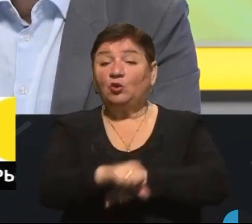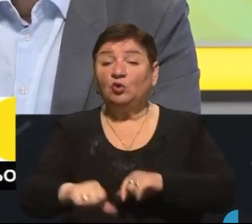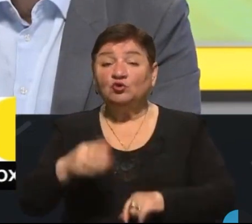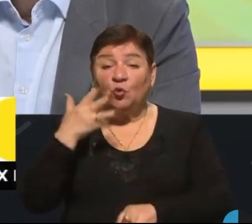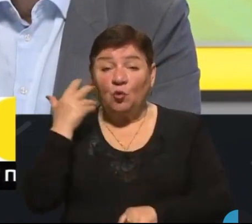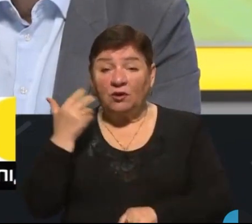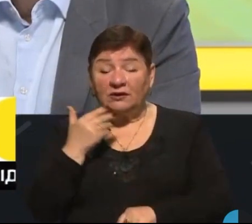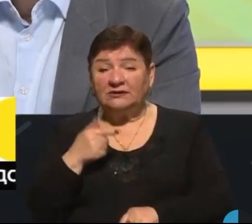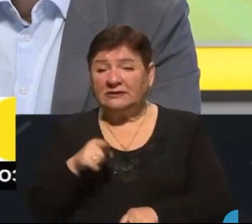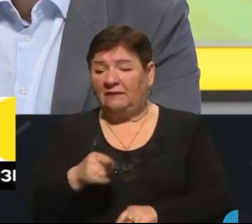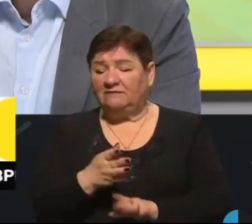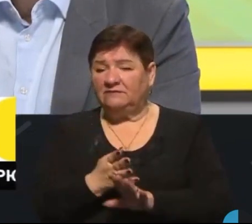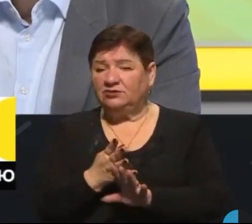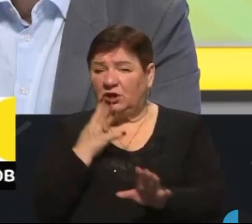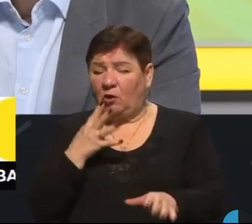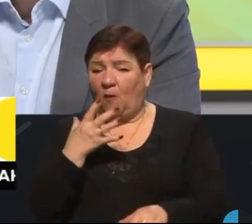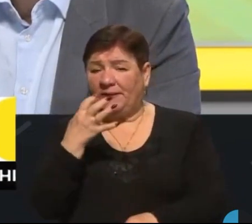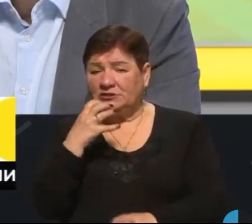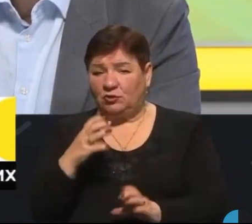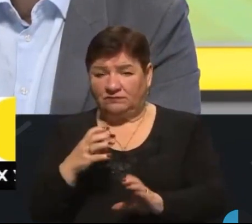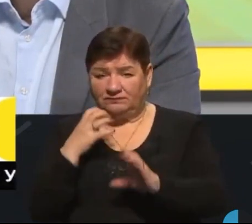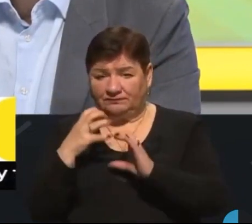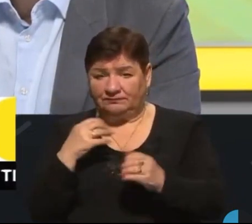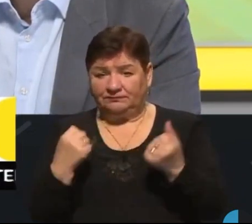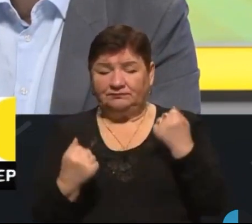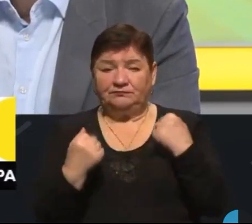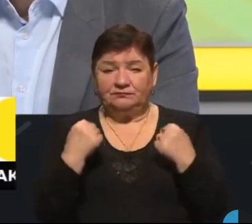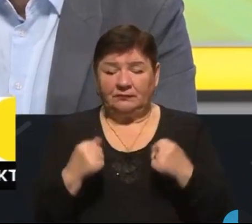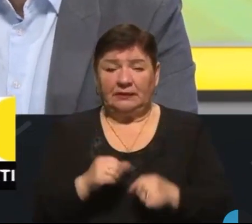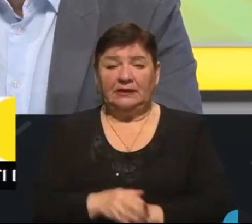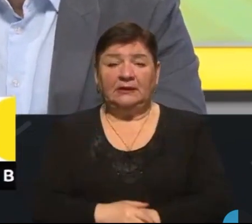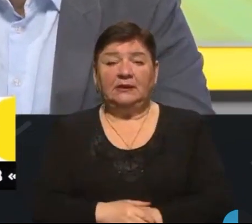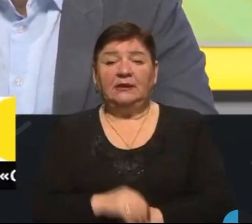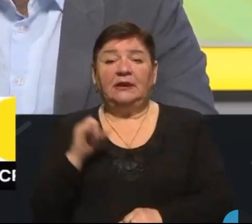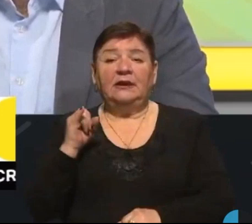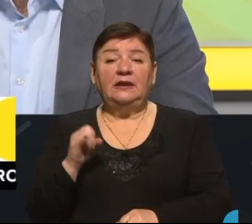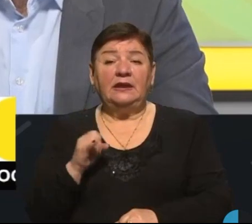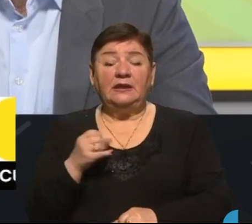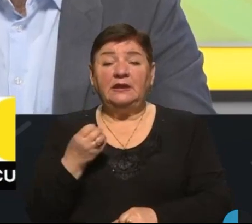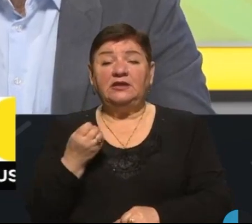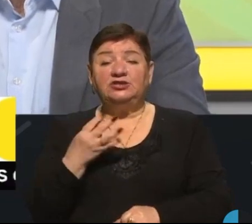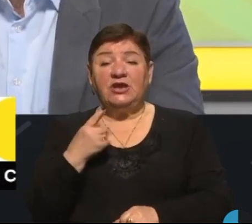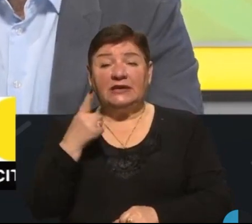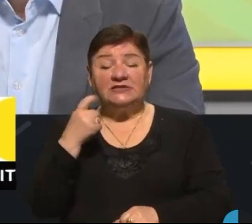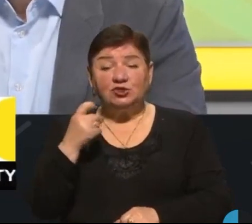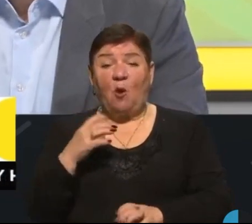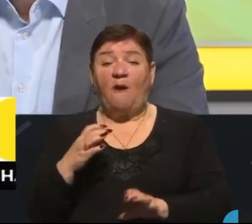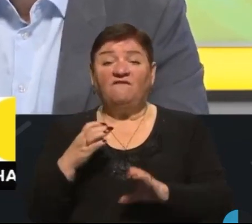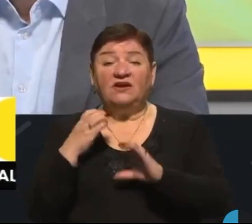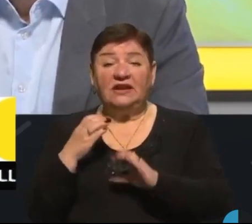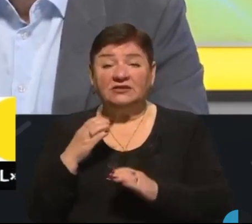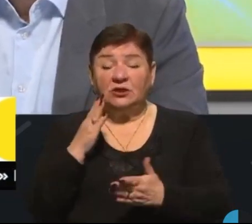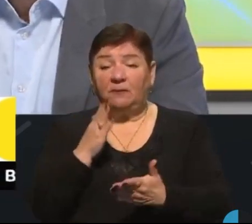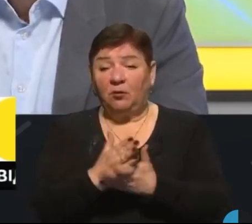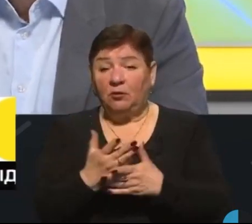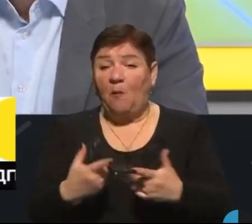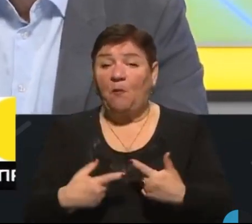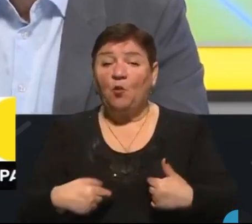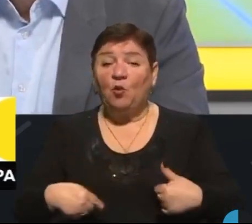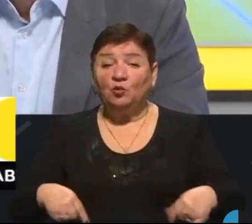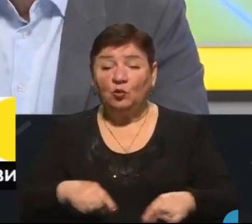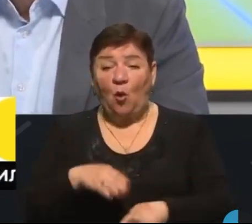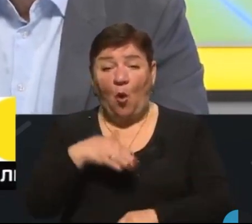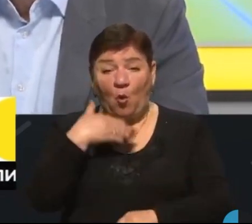в чергах станом на ранок десь 500 вантажних транспортних засобів. І ще 100 вантажівок напроти пункту пропуску